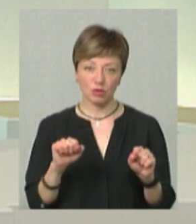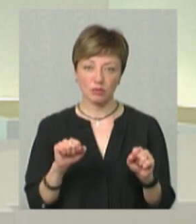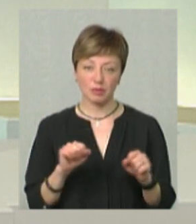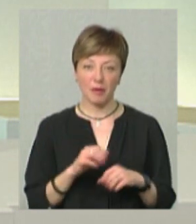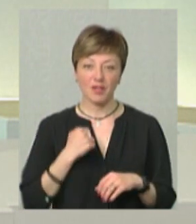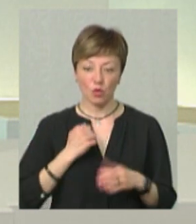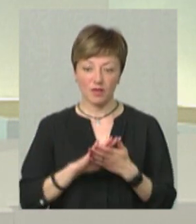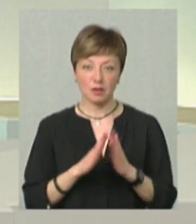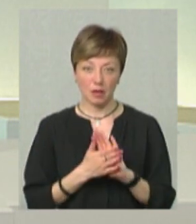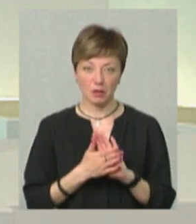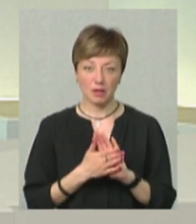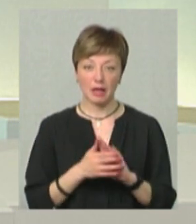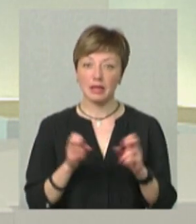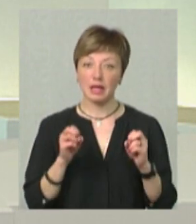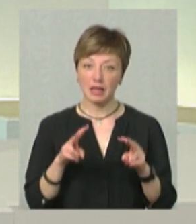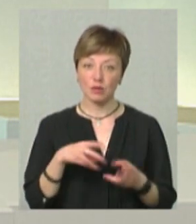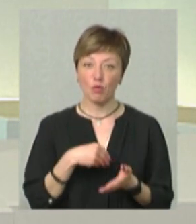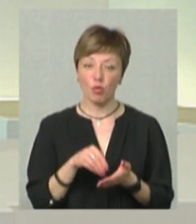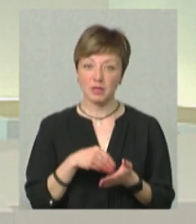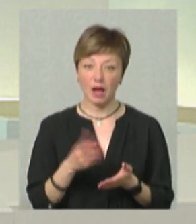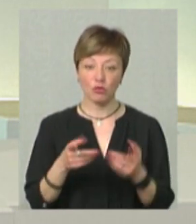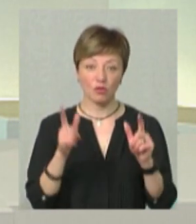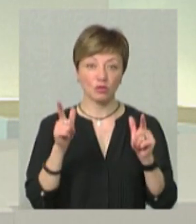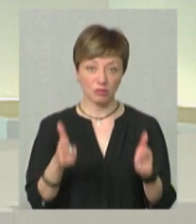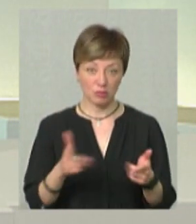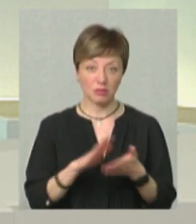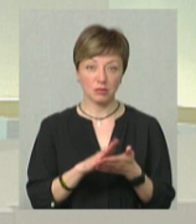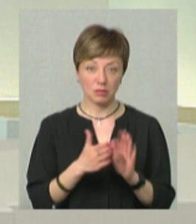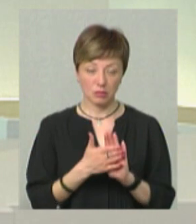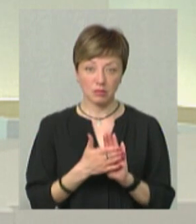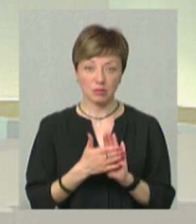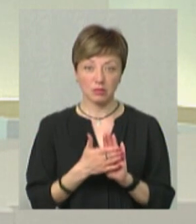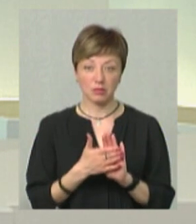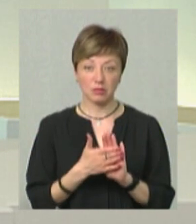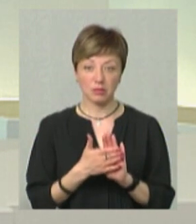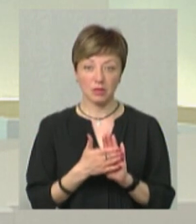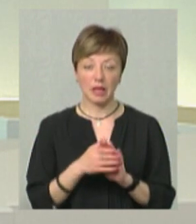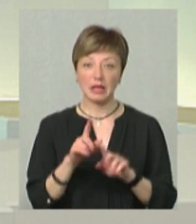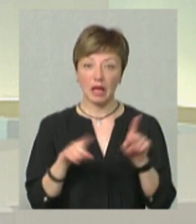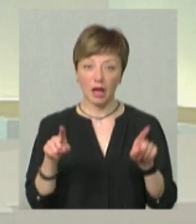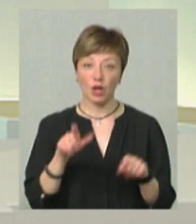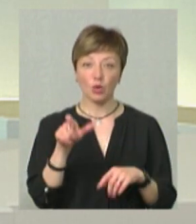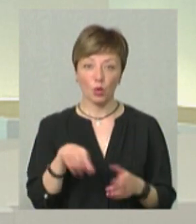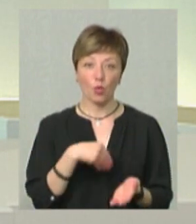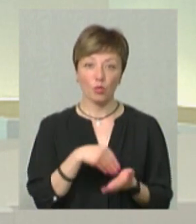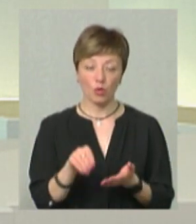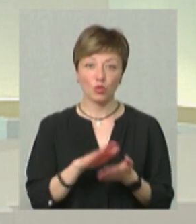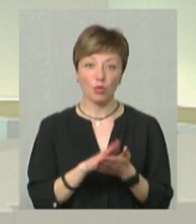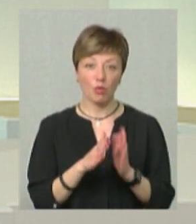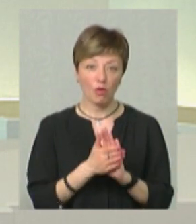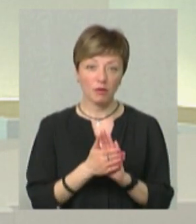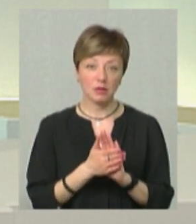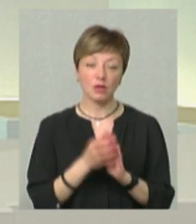військовий стан. І на ризик покупця, якщо вони домовились з продавцем, є деякі люди купують. Домовились,